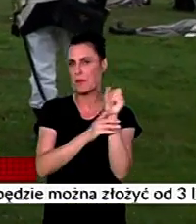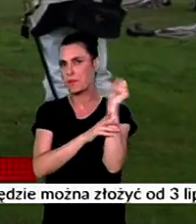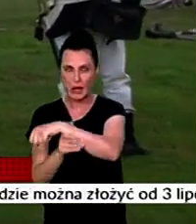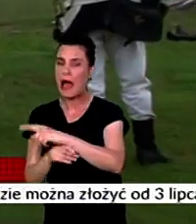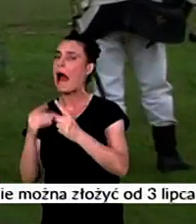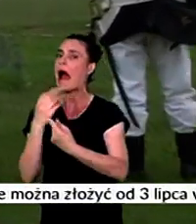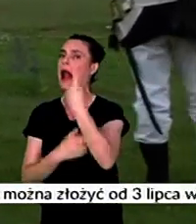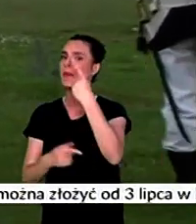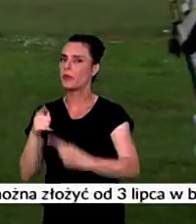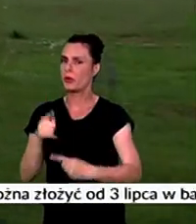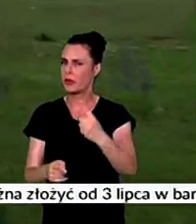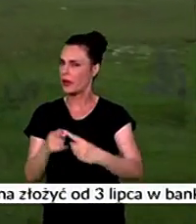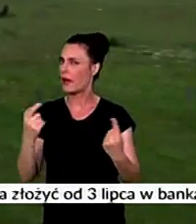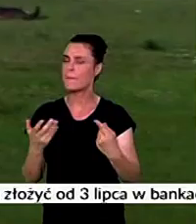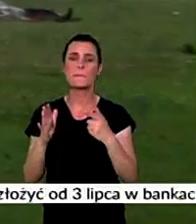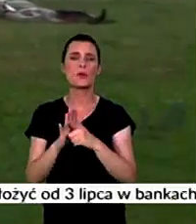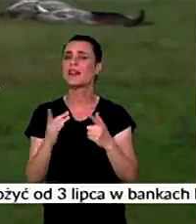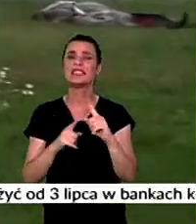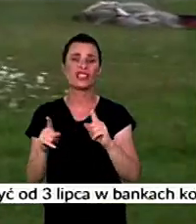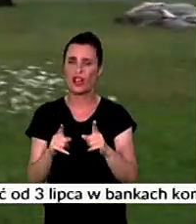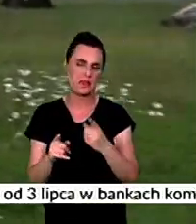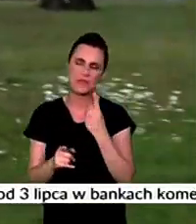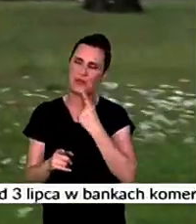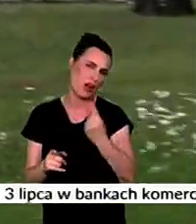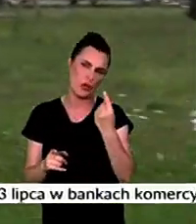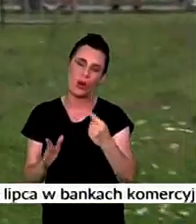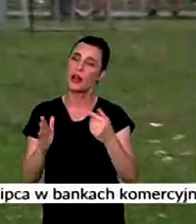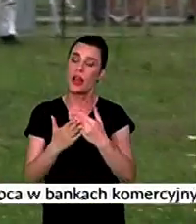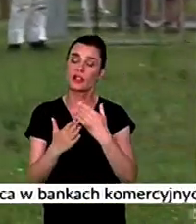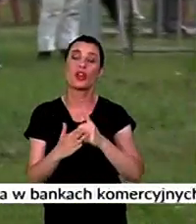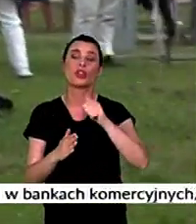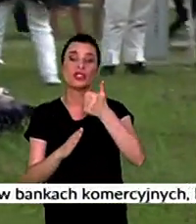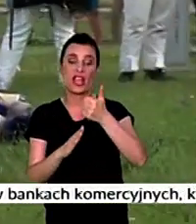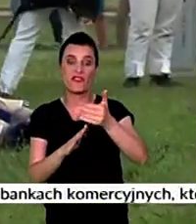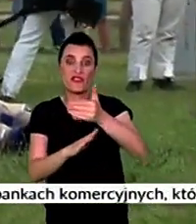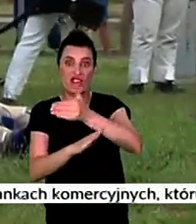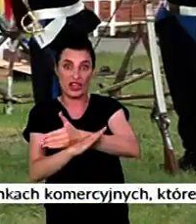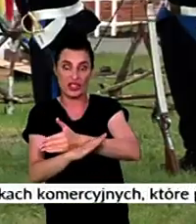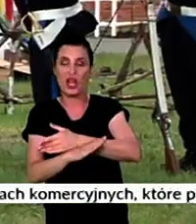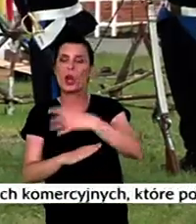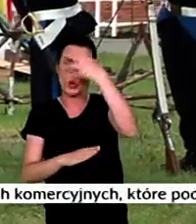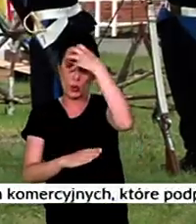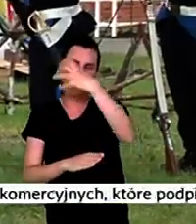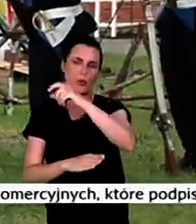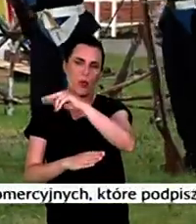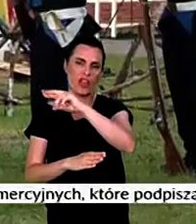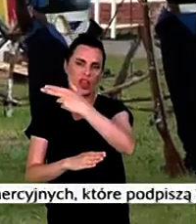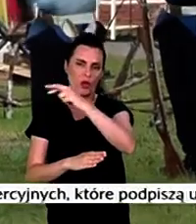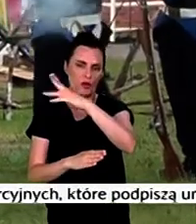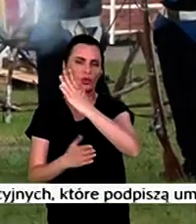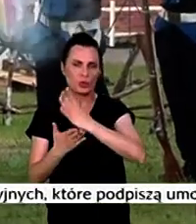politycznego punktu widzenia nie miała dużego znaczenia. Przed dzień bitwy pod krzemieniem król Stanisław August Poniatowski